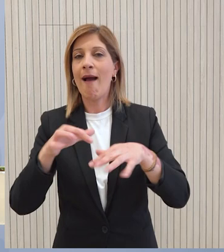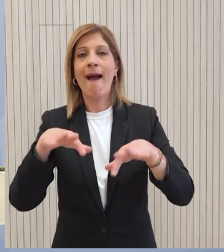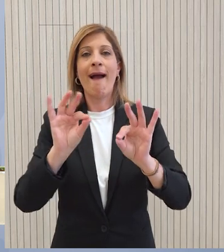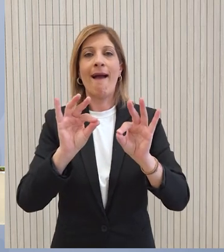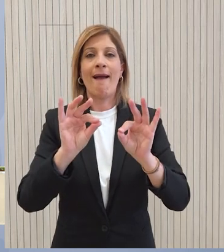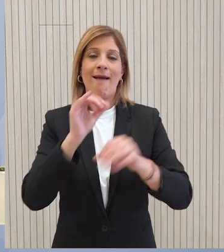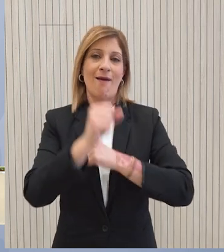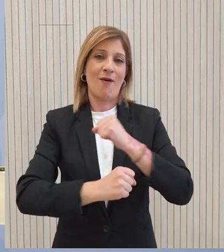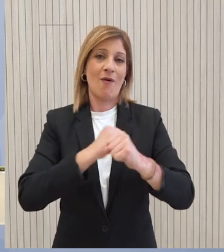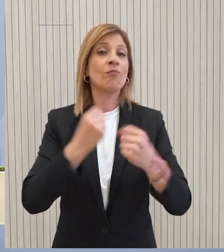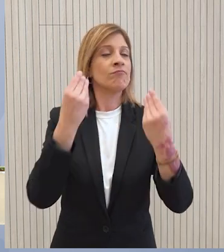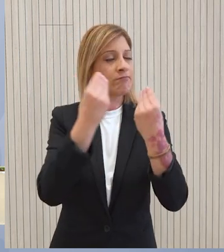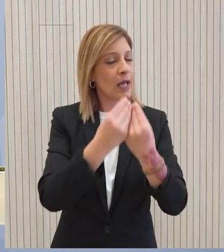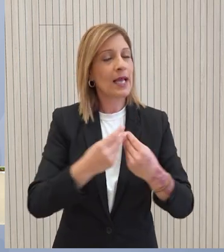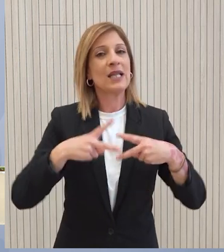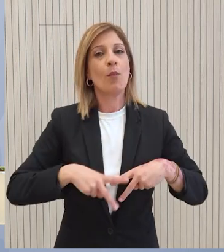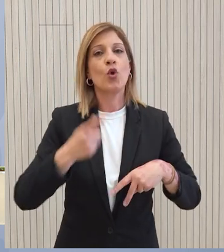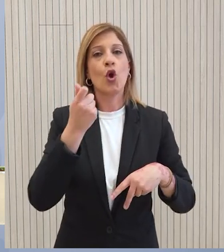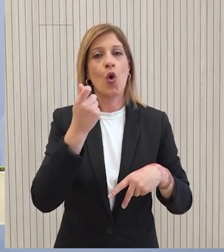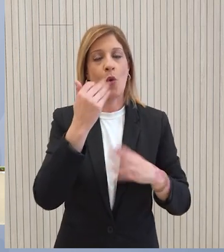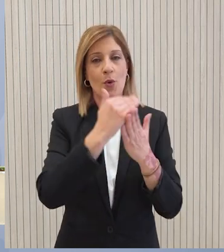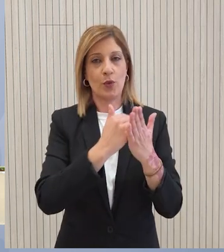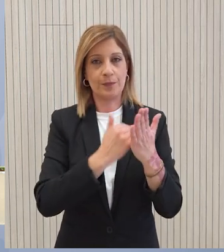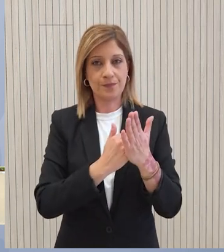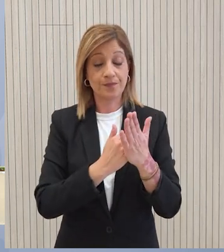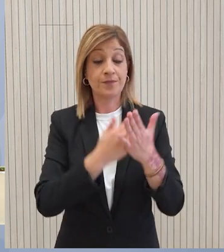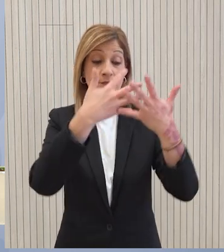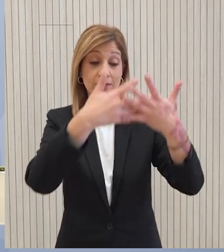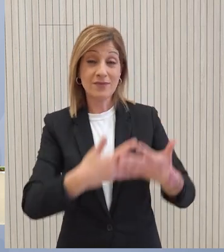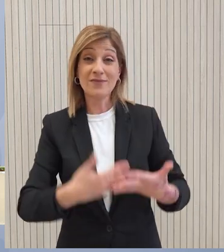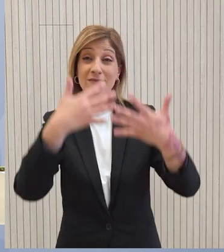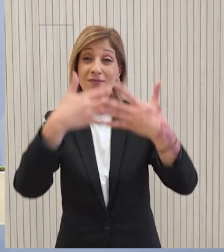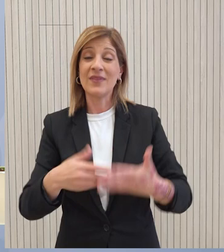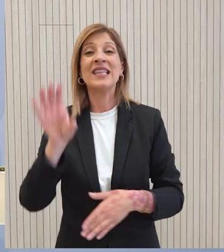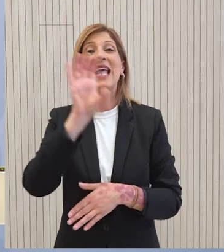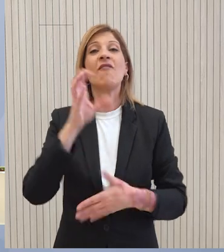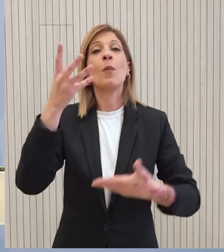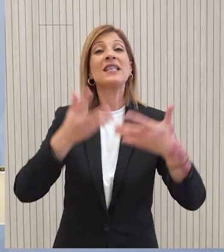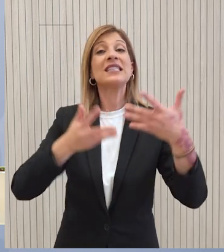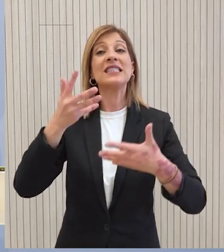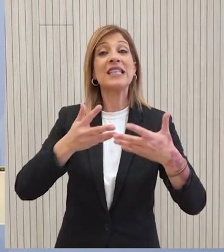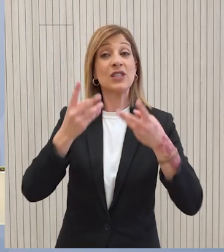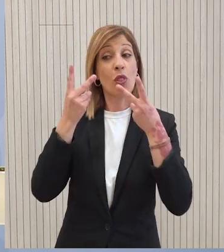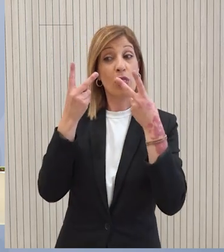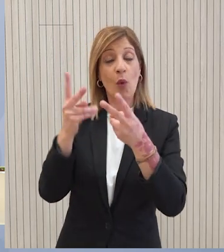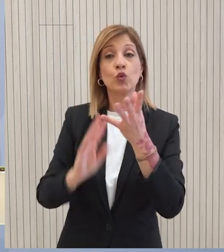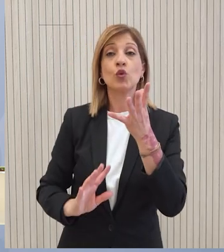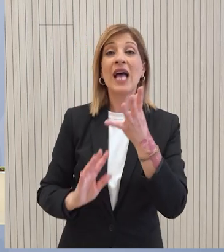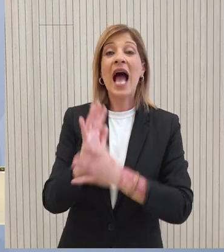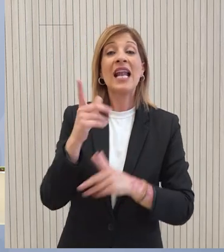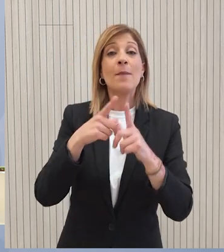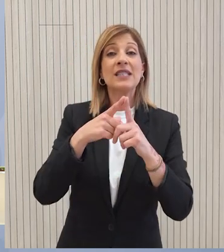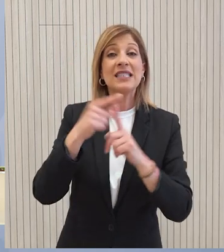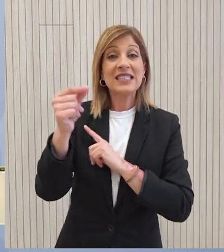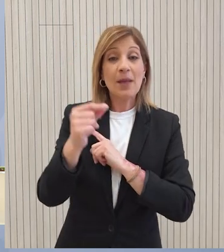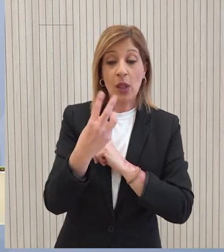συνάδει με τις προβλέψεις του Υπουργείου Οικονομικών. Σύμφωνα με τα αντίστοιχα στοιχεία της Ευρωπαϊκής Στατιστικής Υπηρεσίας, ο ρυθμός ανάπτυξης της Κύπρου για